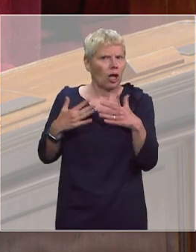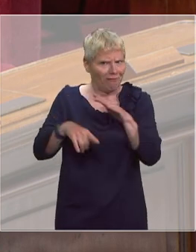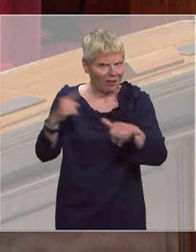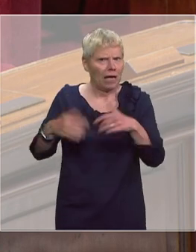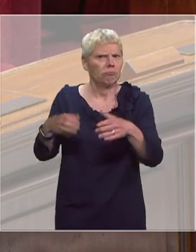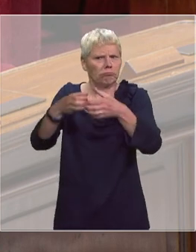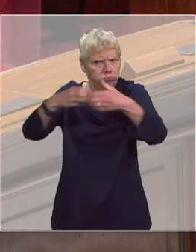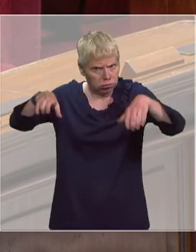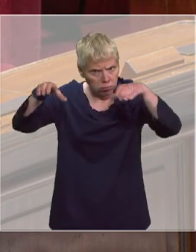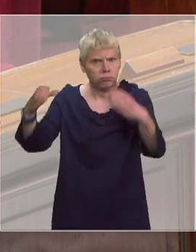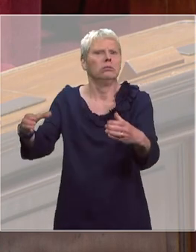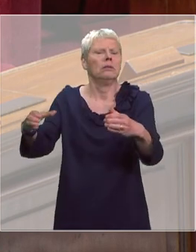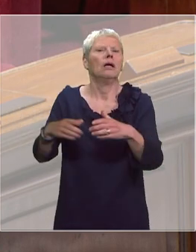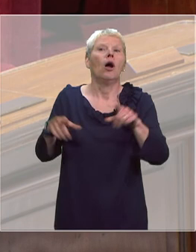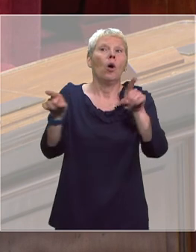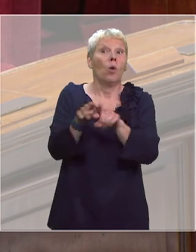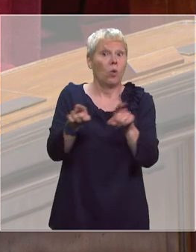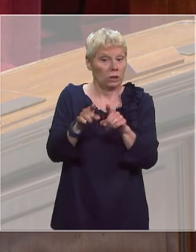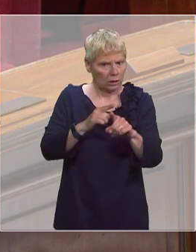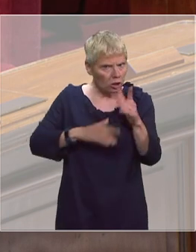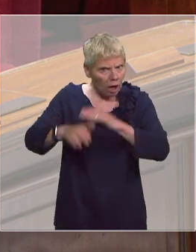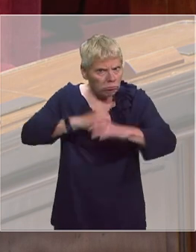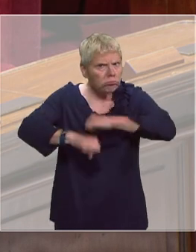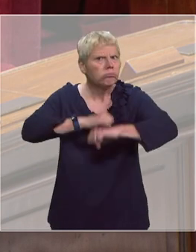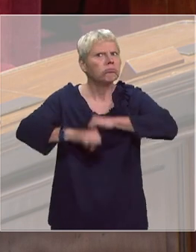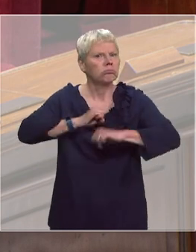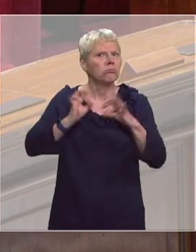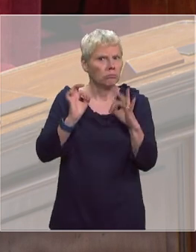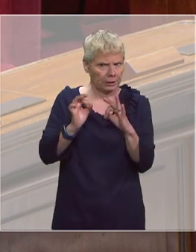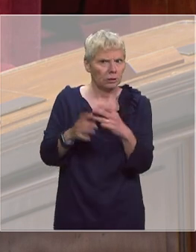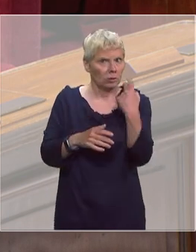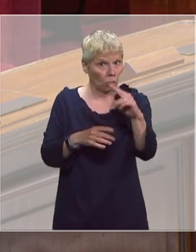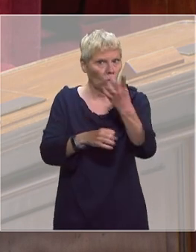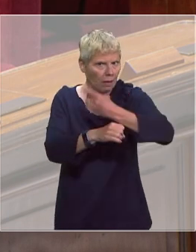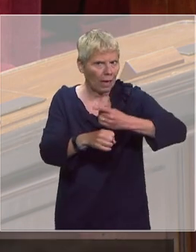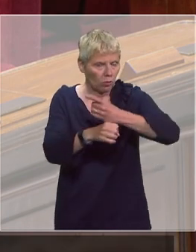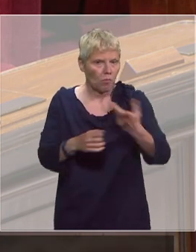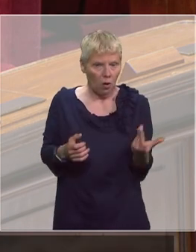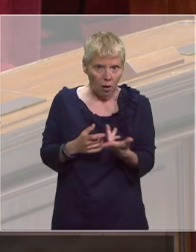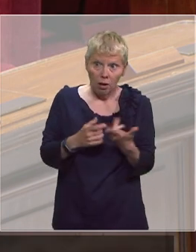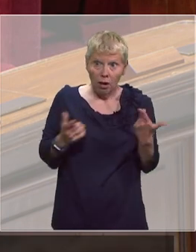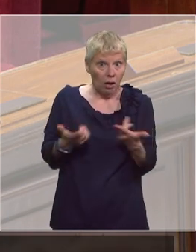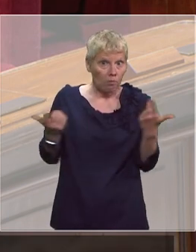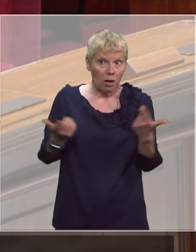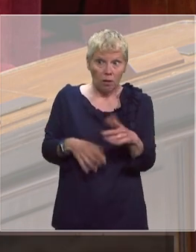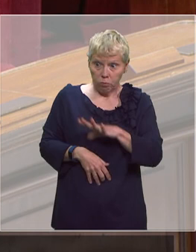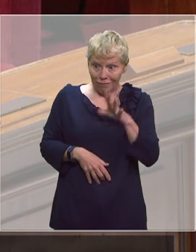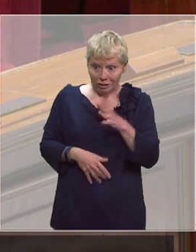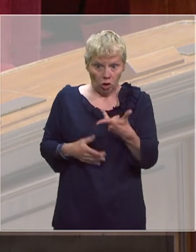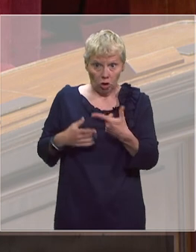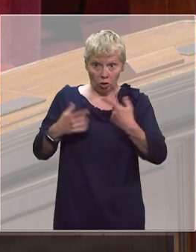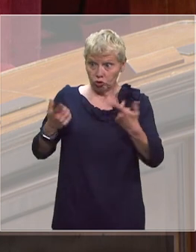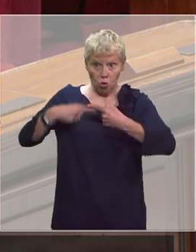allons en effet être à la hauteur de ce qui est nécessaire dans ce département avec je vous le dis des taux d'encadrement qui vont être records